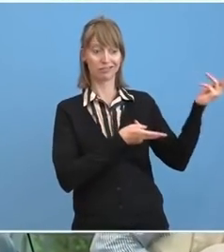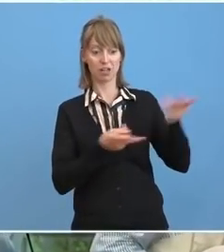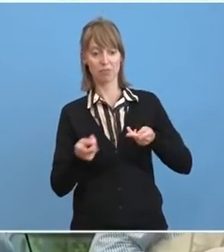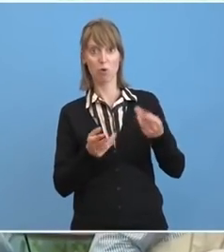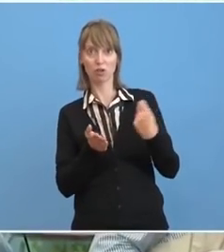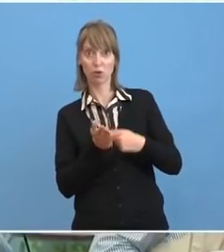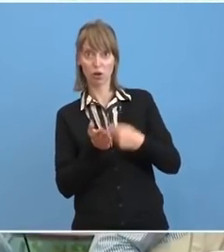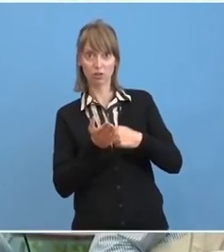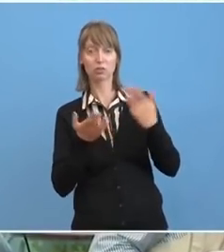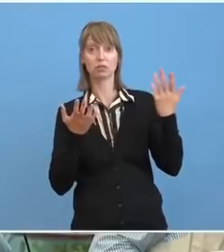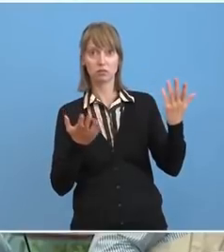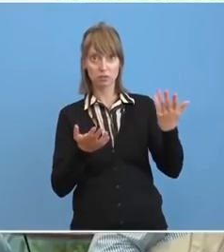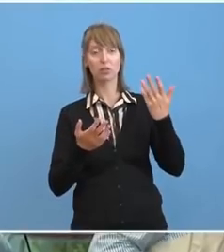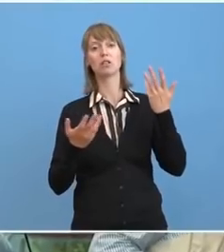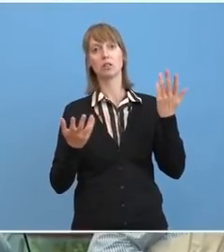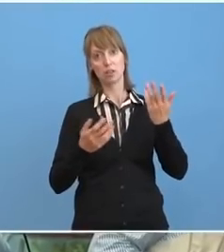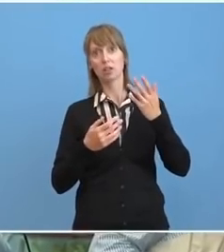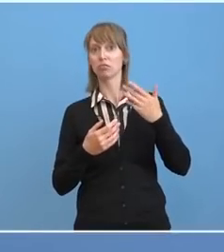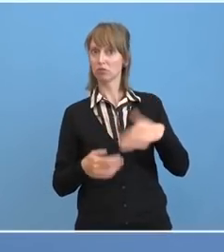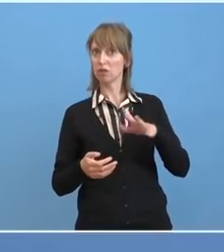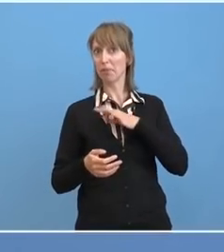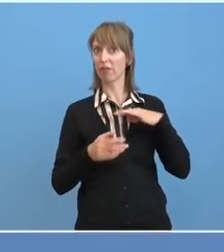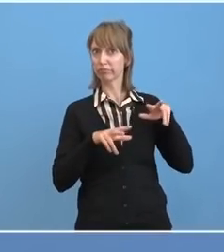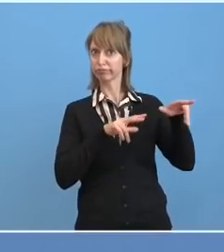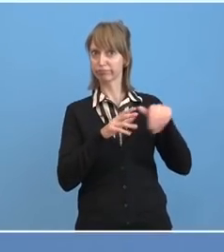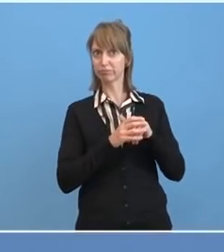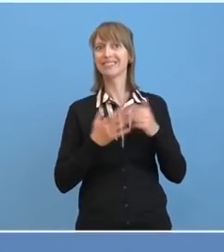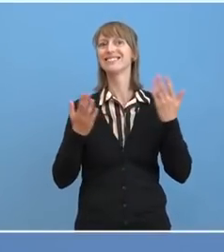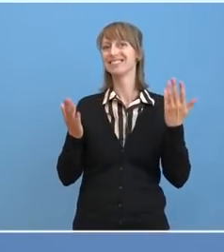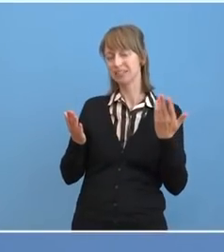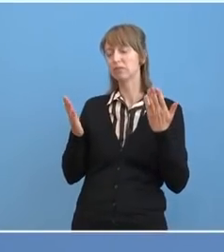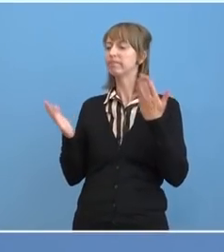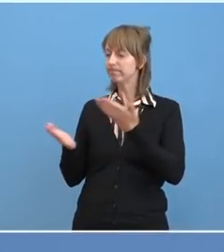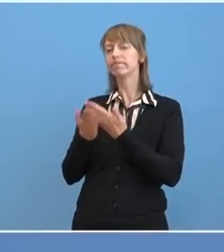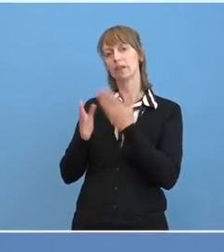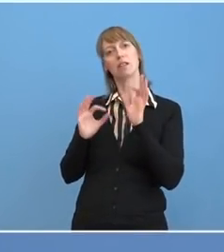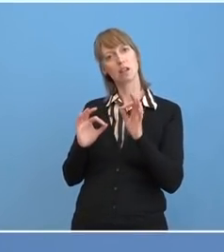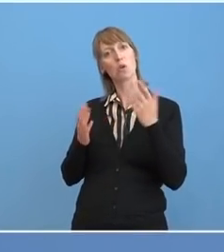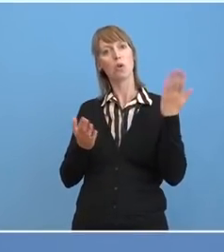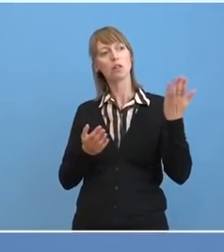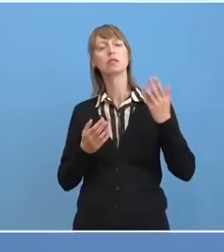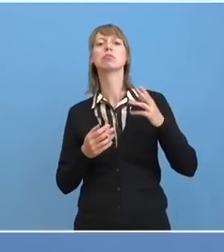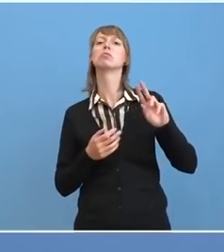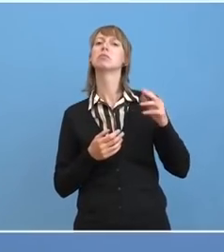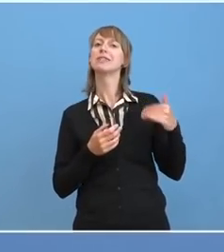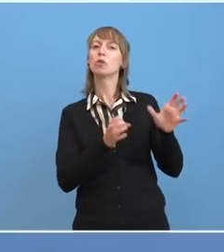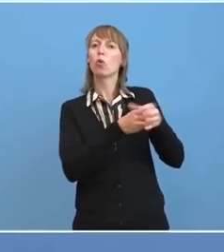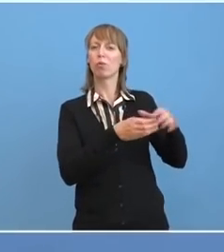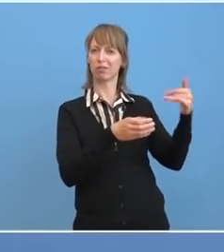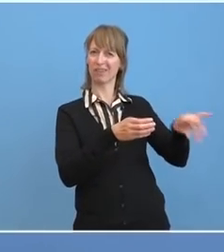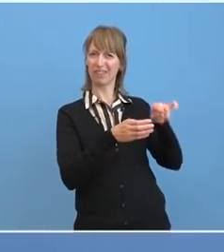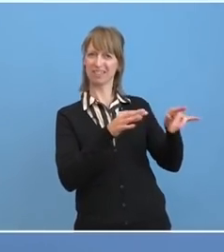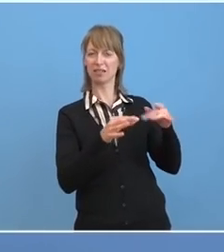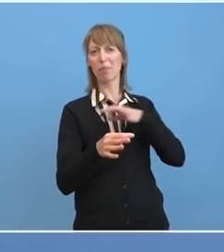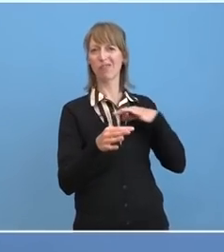worden von diesem Mäzen. Genau. Ich würde mich jetzt zunächst mal auch an die private Seite richten, die den Transport organisiert hat, beziehungsweise an die